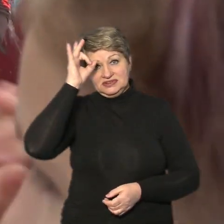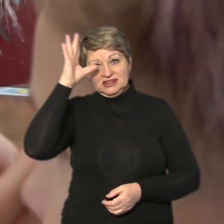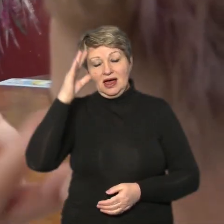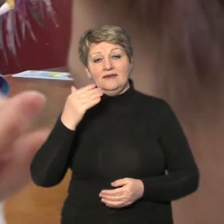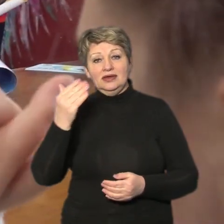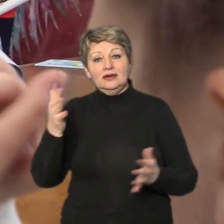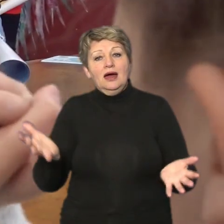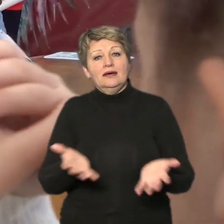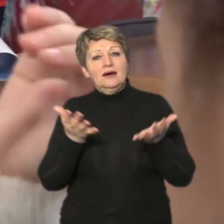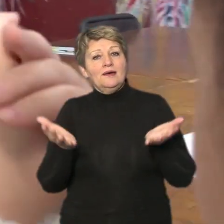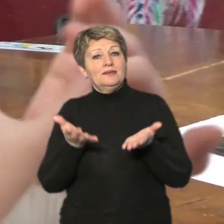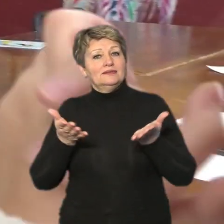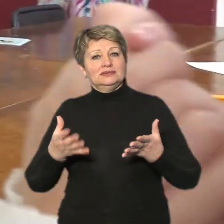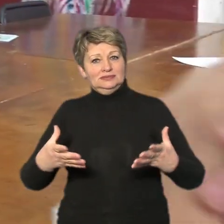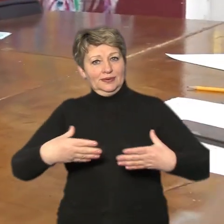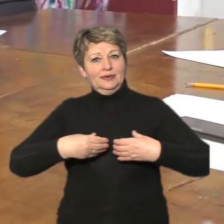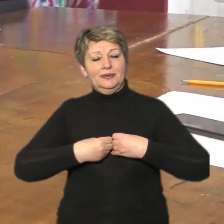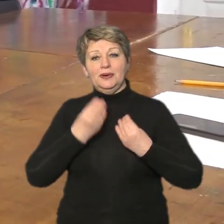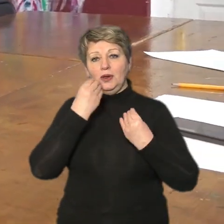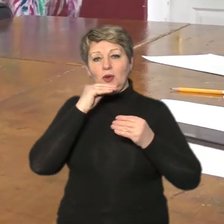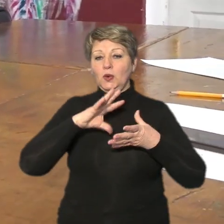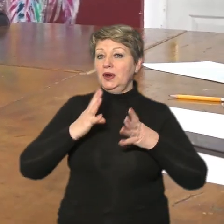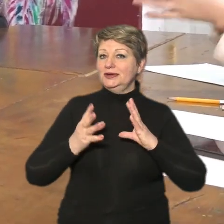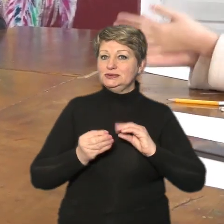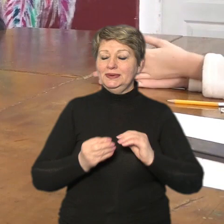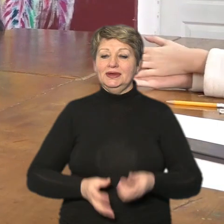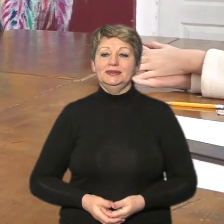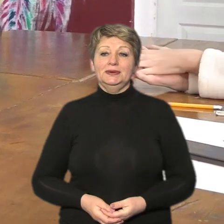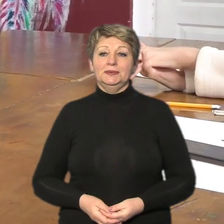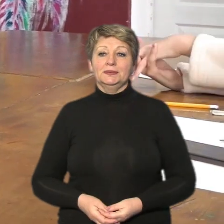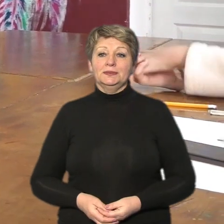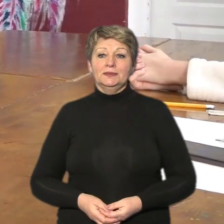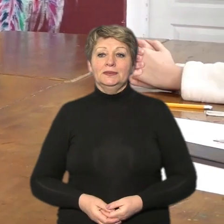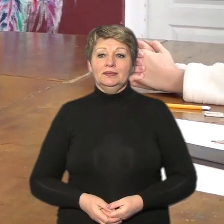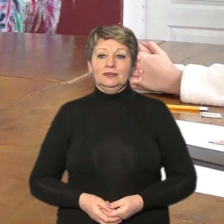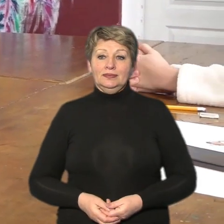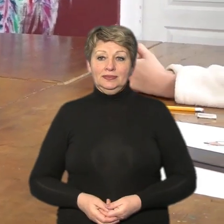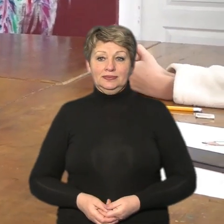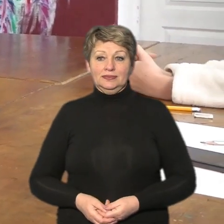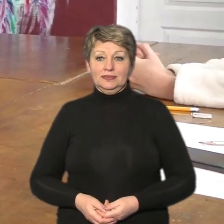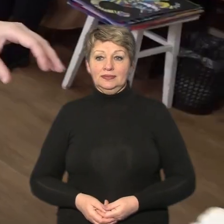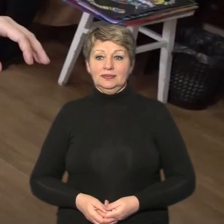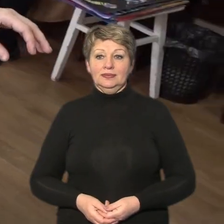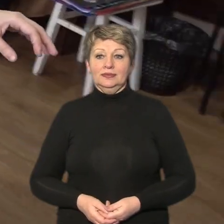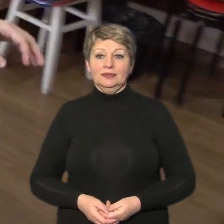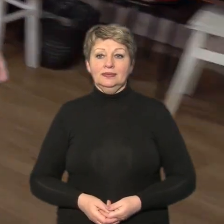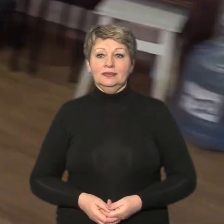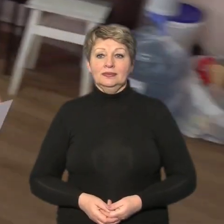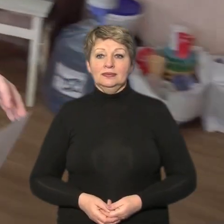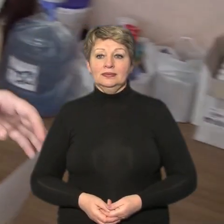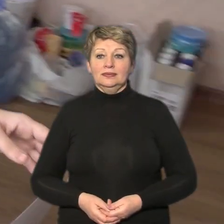ще кращі результати так Мар'яна тримай календарь свій красивезний і